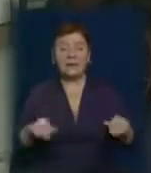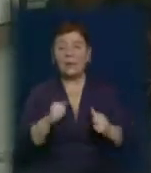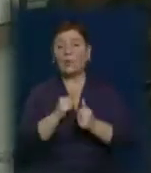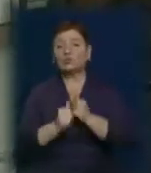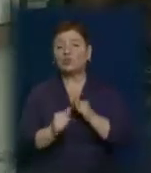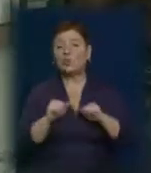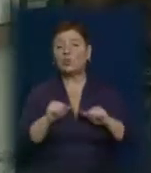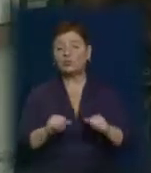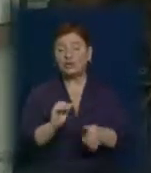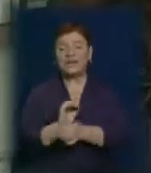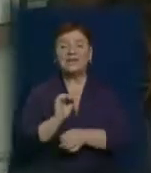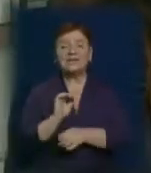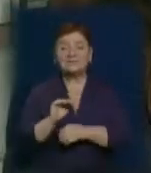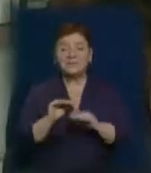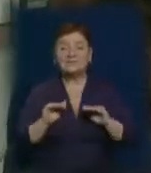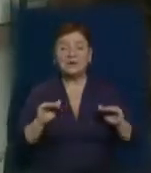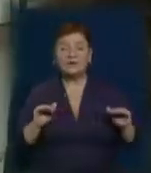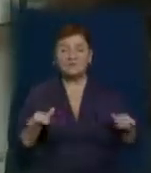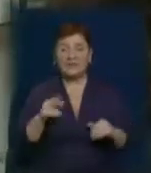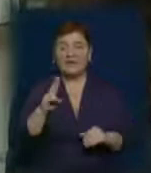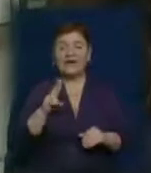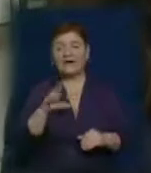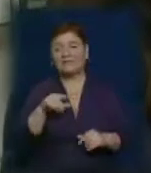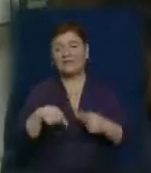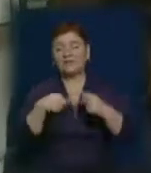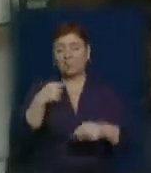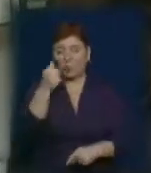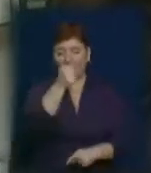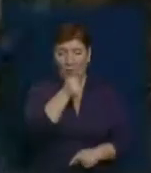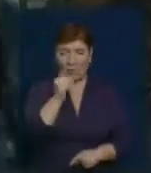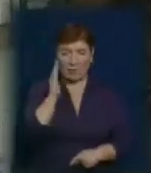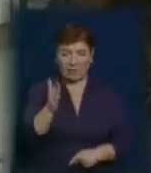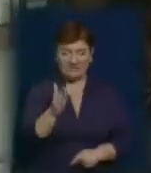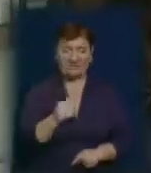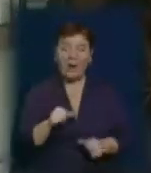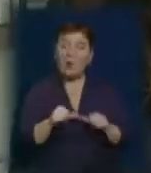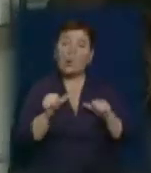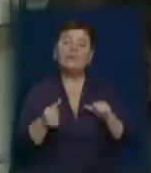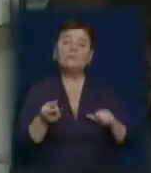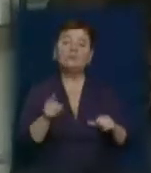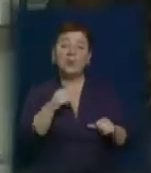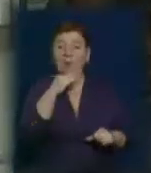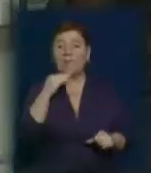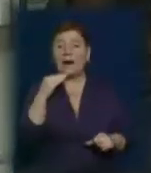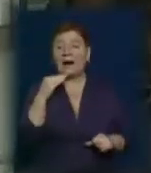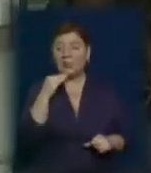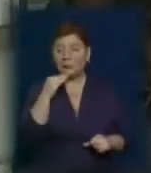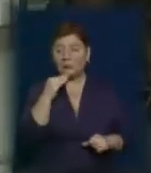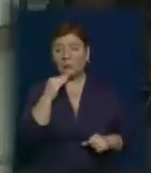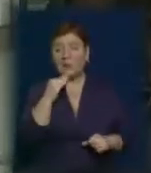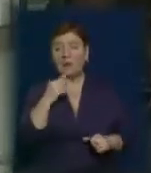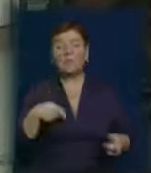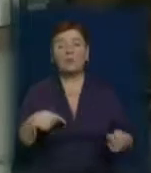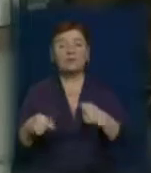із натуральної шерсті невеличку овачку, яка стане символом наступного року. Крім цього, багато хендмейдерів зголосилося прийти